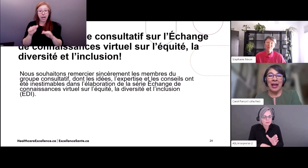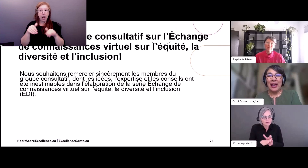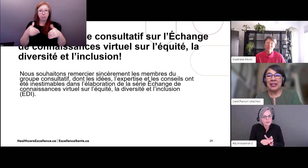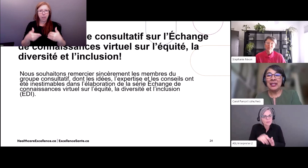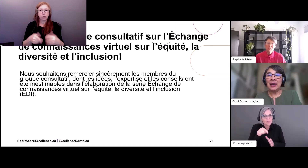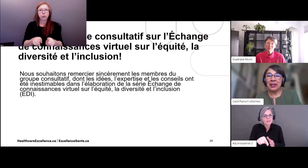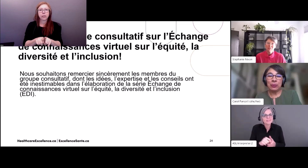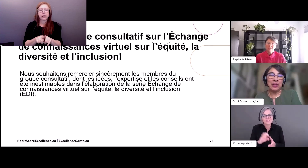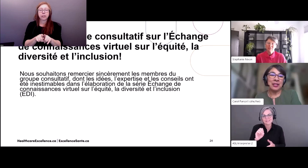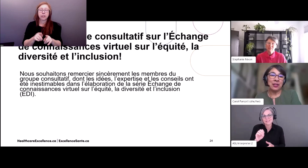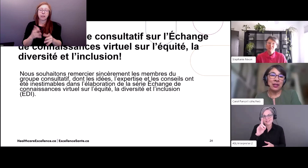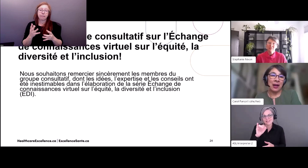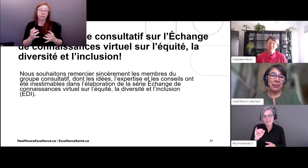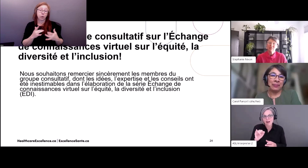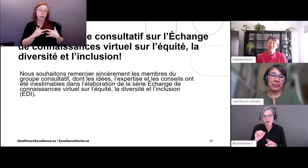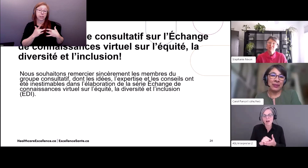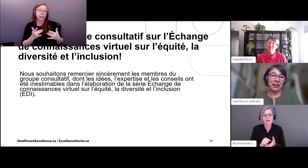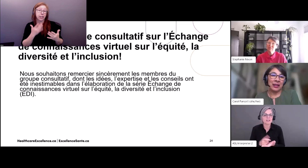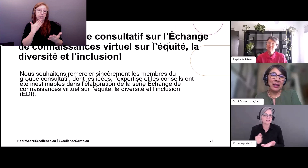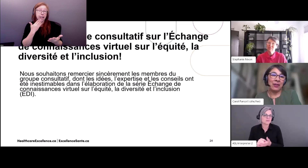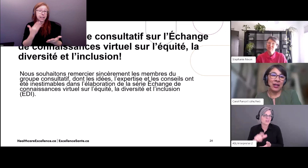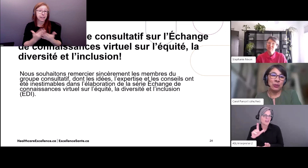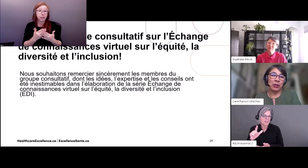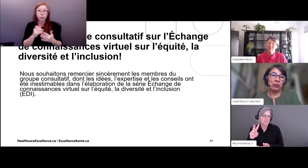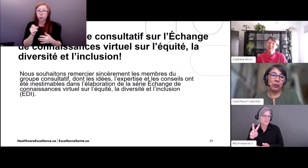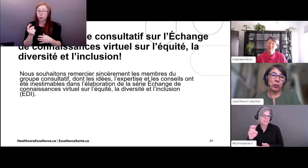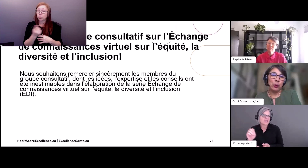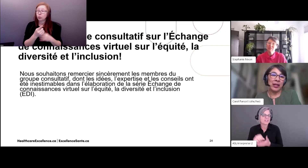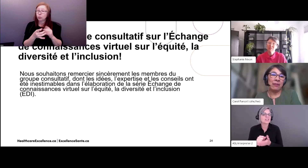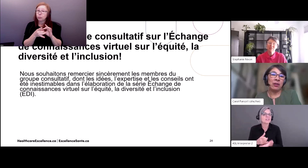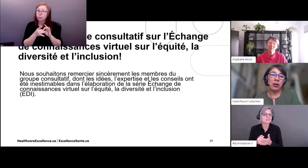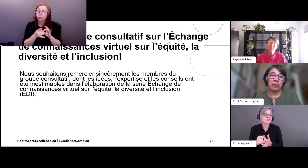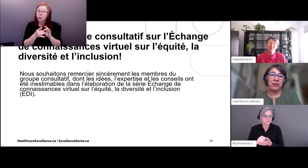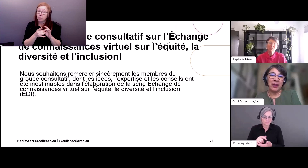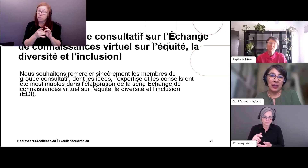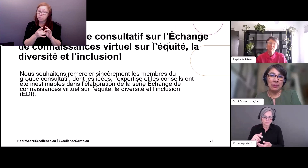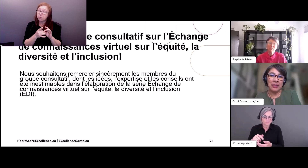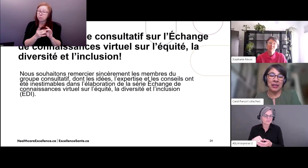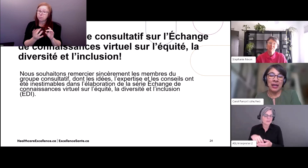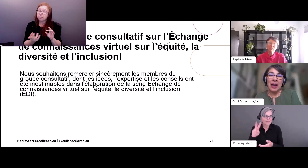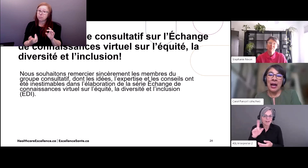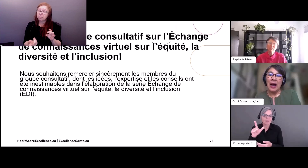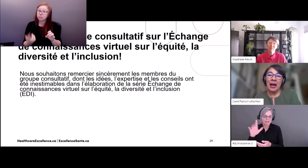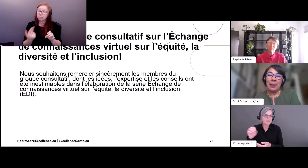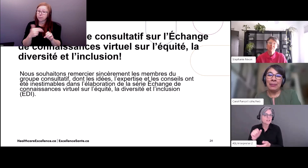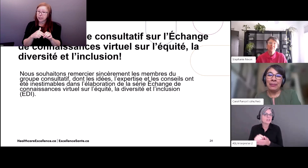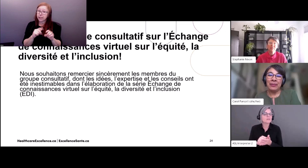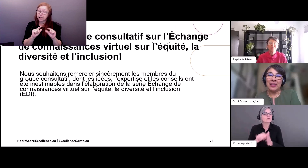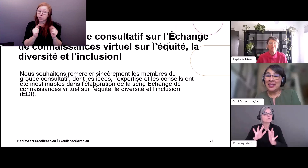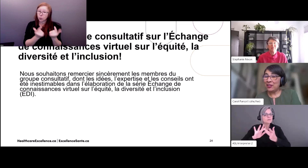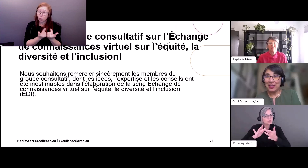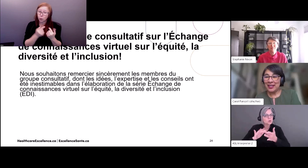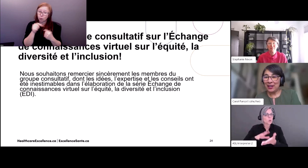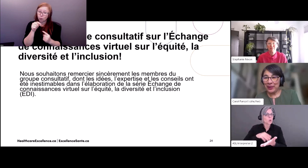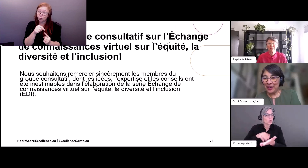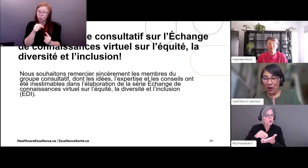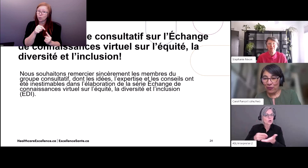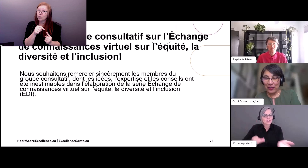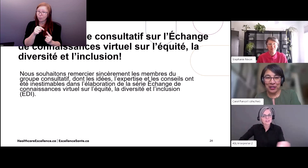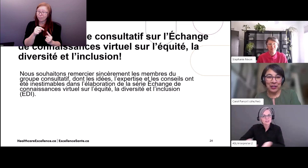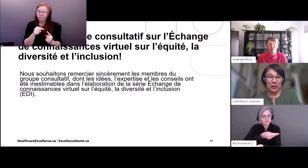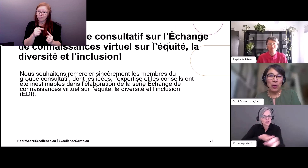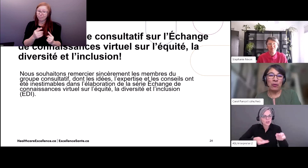sur l'équité, la diversité et l'inclusion. Avec ce groupe consultatif, nous avons co